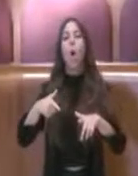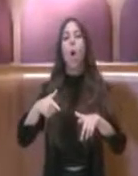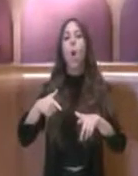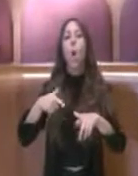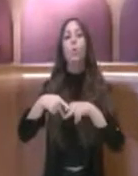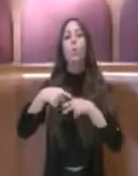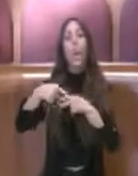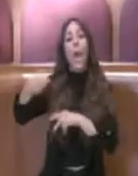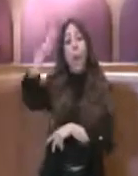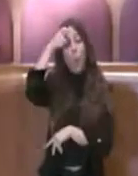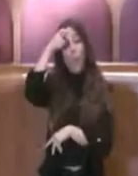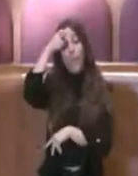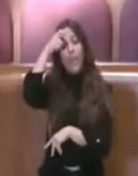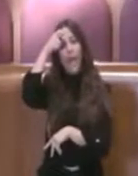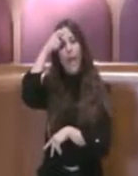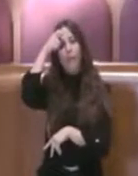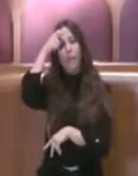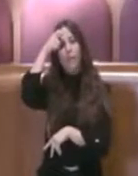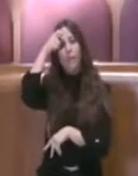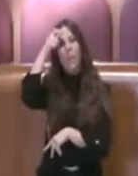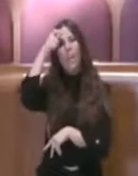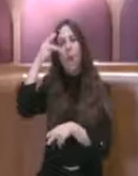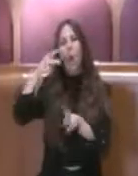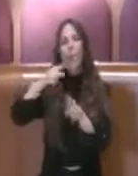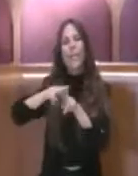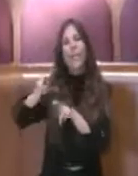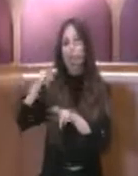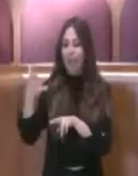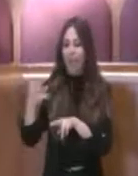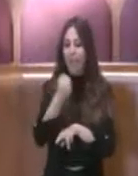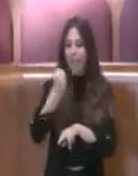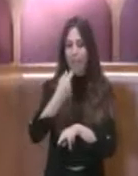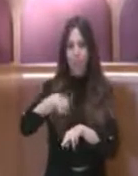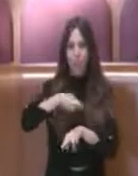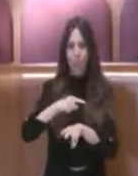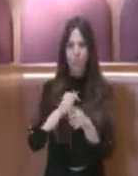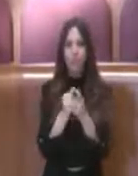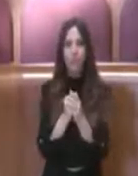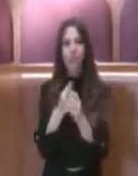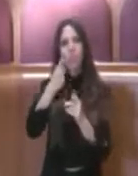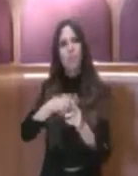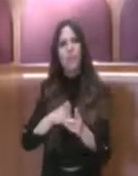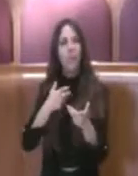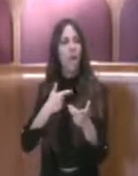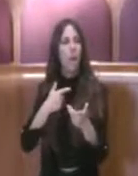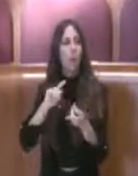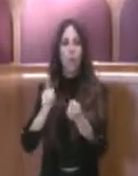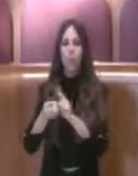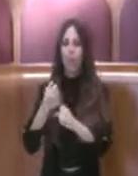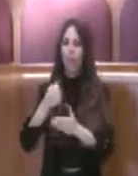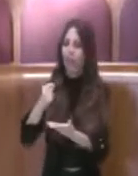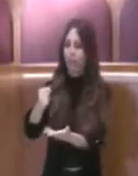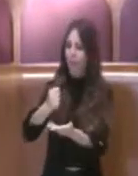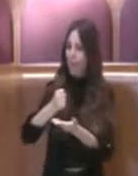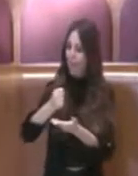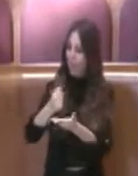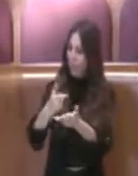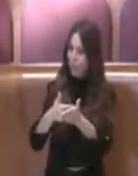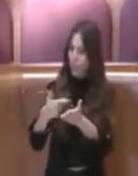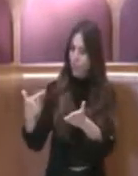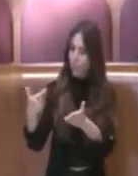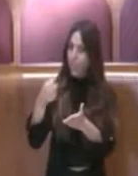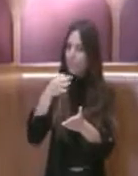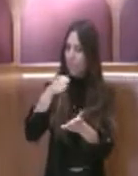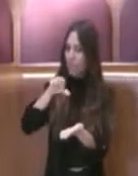da parte del governo nazionale, e da questo arrivavano importanti entrate, era un importante